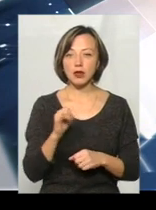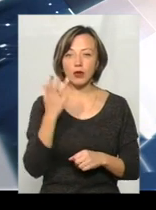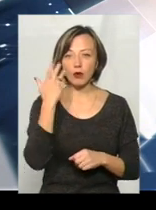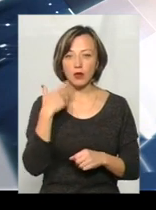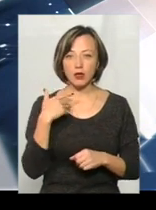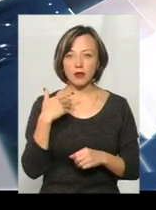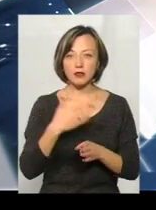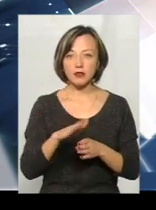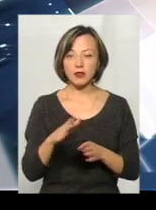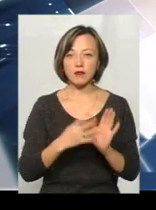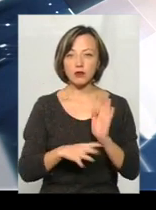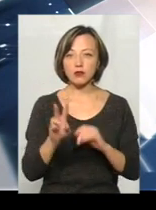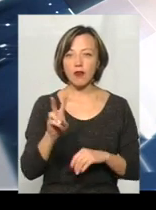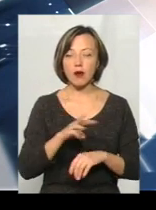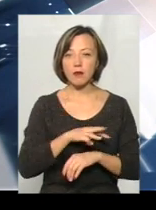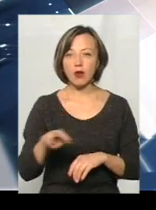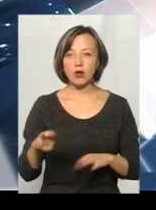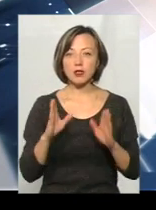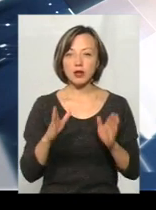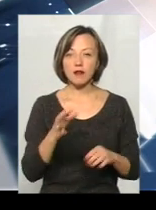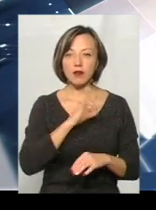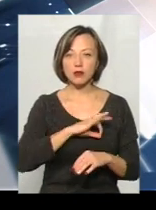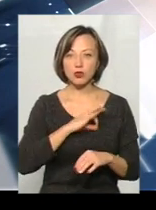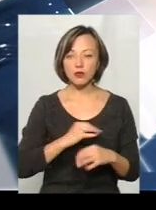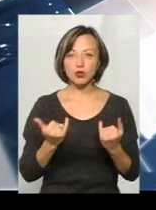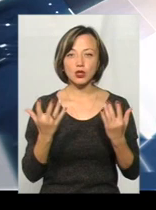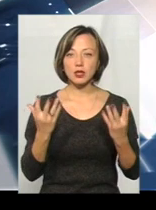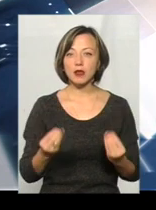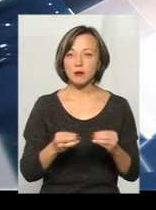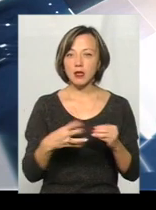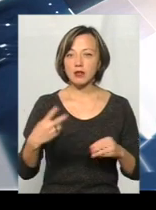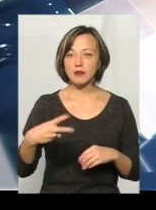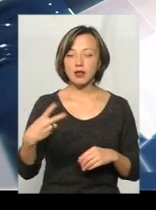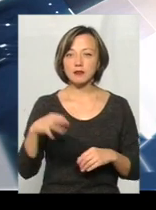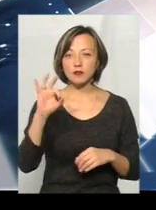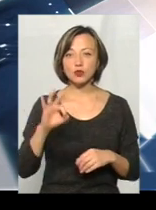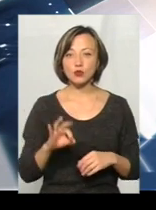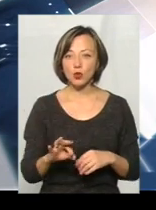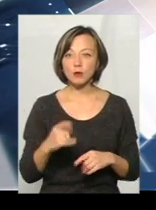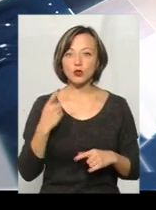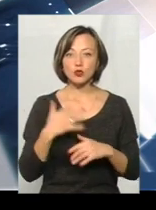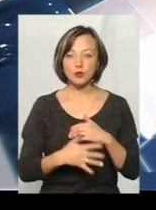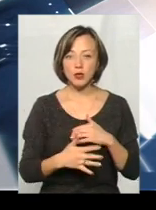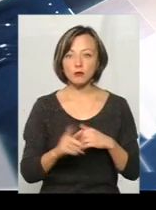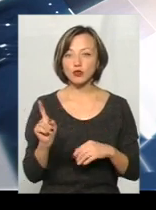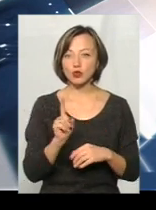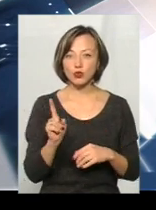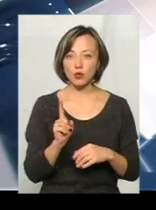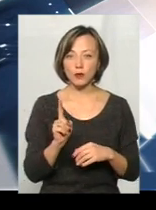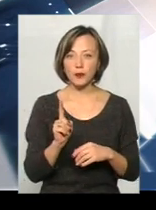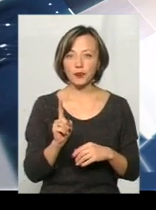виділені 92 мільйона вона тільки використовується на сьогоднішній день 15-20%. Ми розуміємо, що